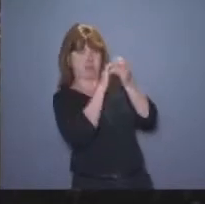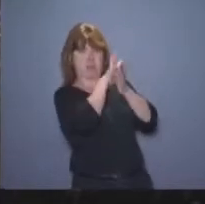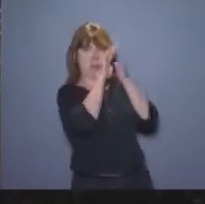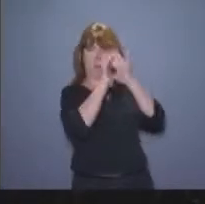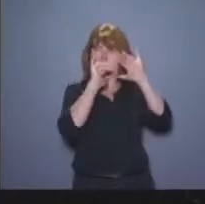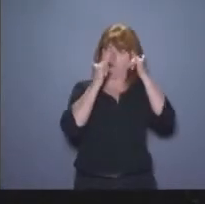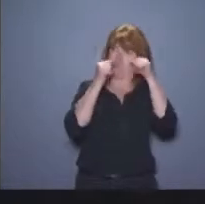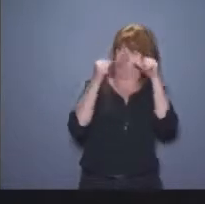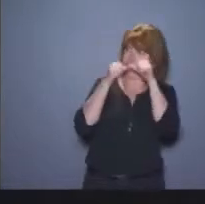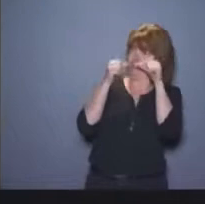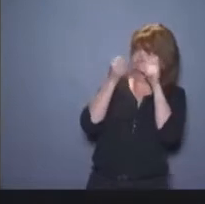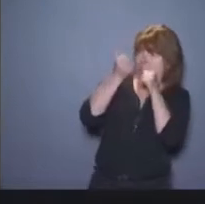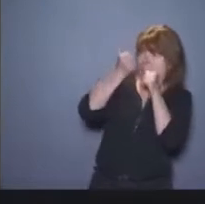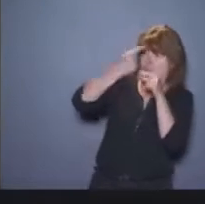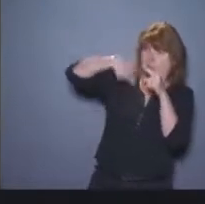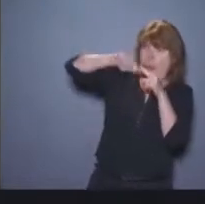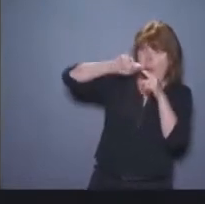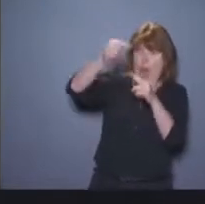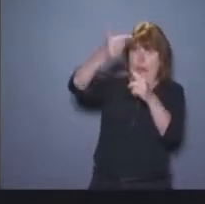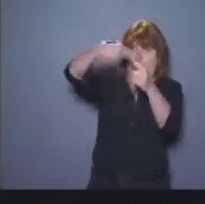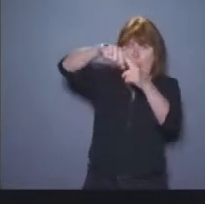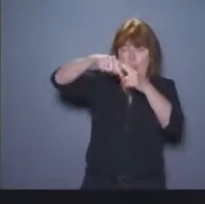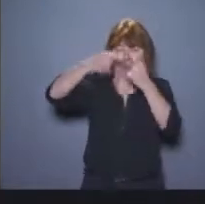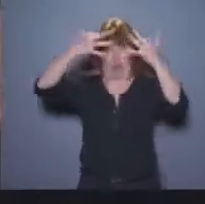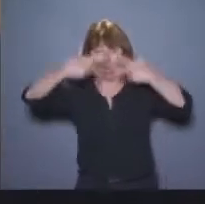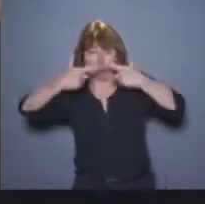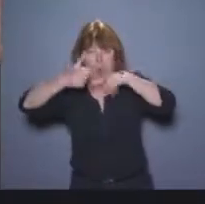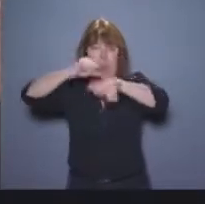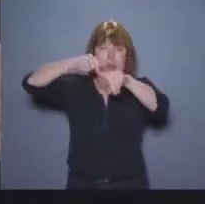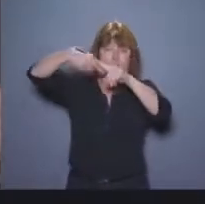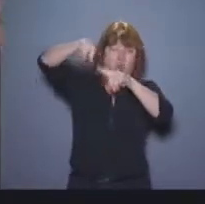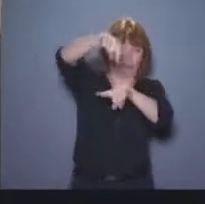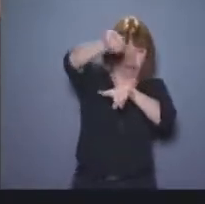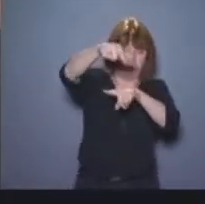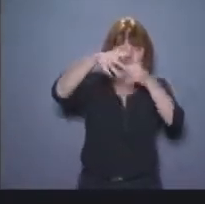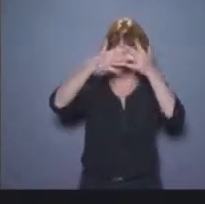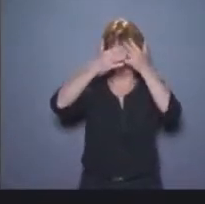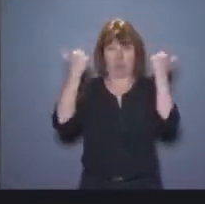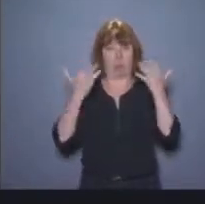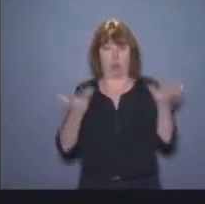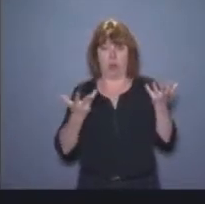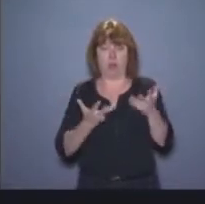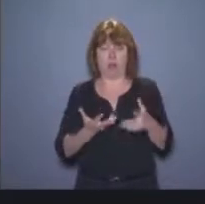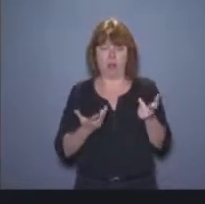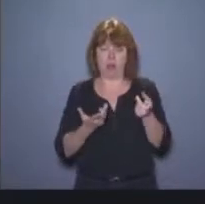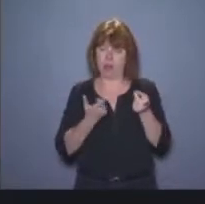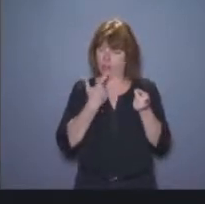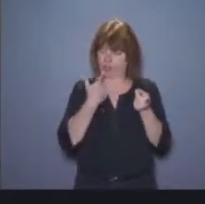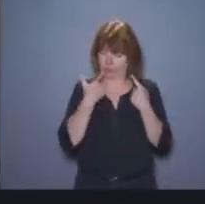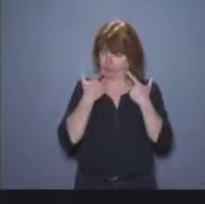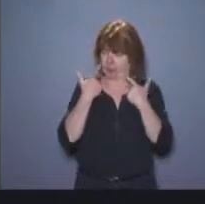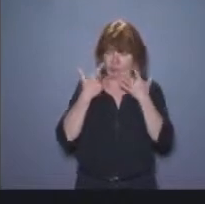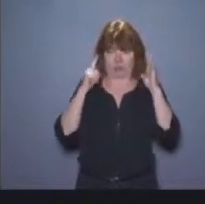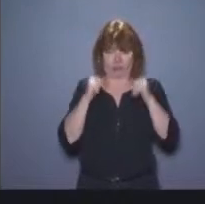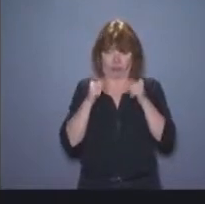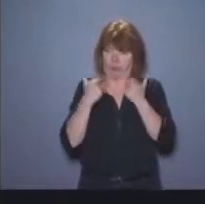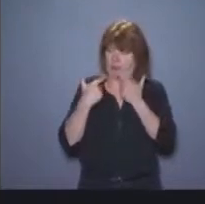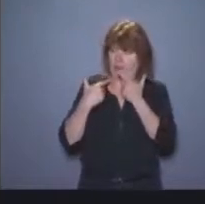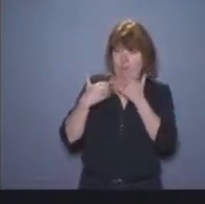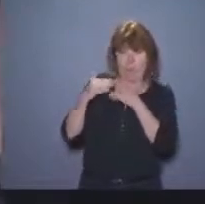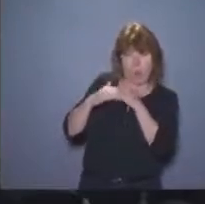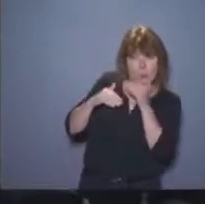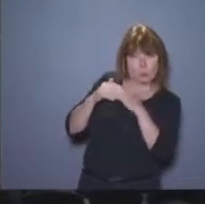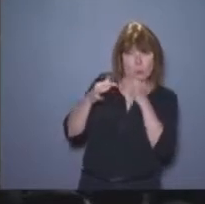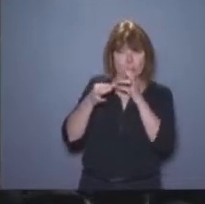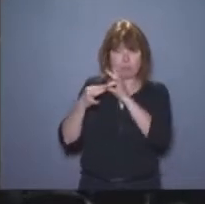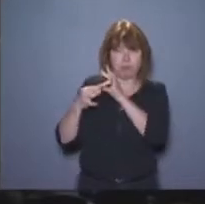condamnés à je ne sais quel jeu de dés pour déterminer ce qu'on ferait au premier tour, compte tenu du deuxième tour, qui précédera le premier,